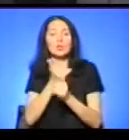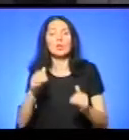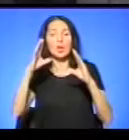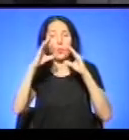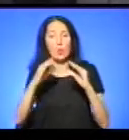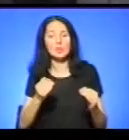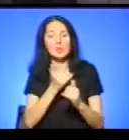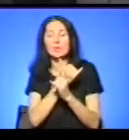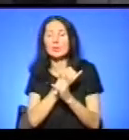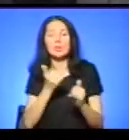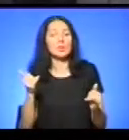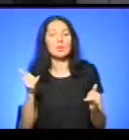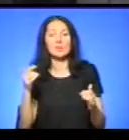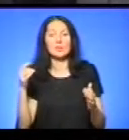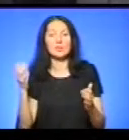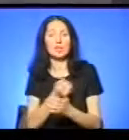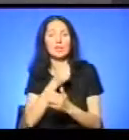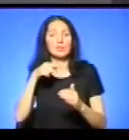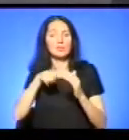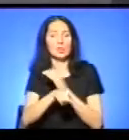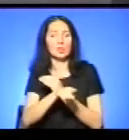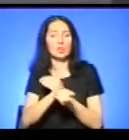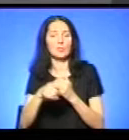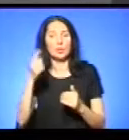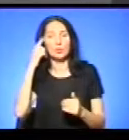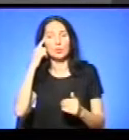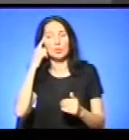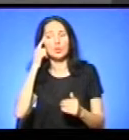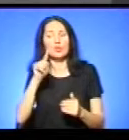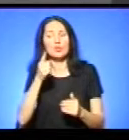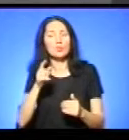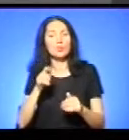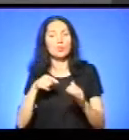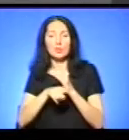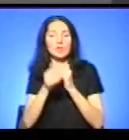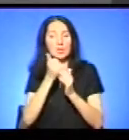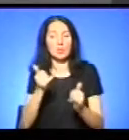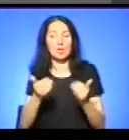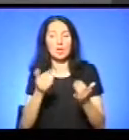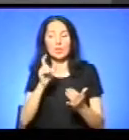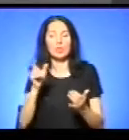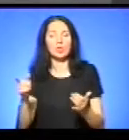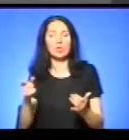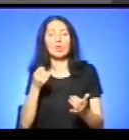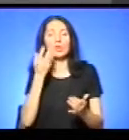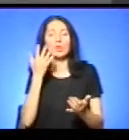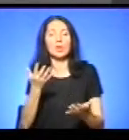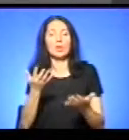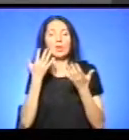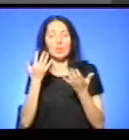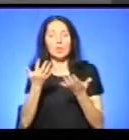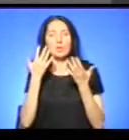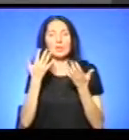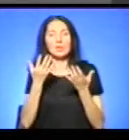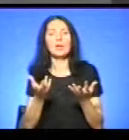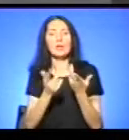тоді також задумалася, Боже, відкрита територія, вас ніхто не тримає, та втікайте. Але насправді, як людина декілька разів вдихне того отруйного диму,